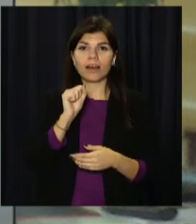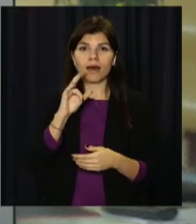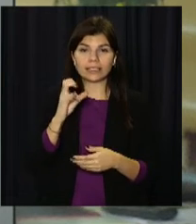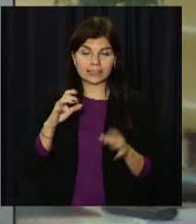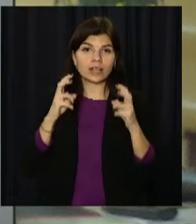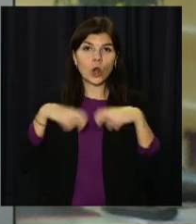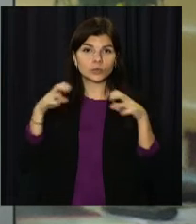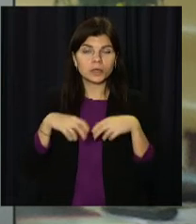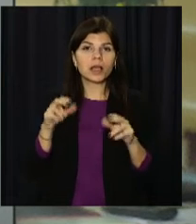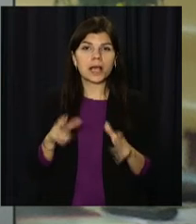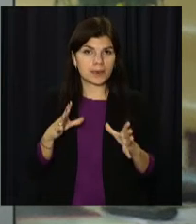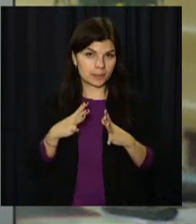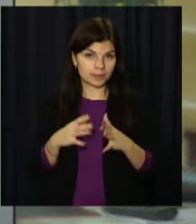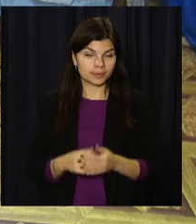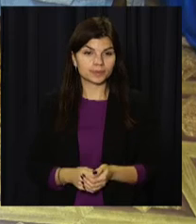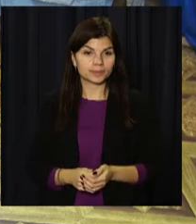розбиралася.